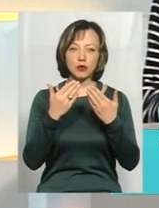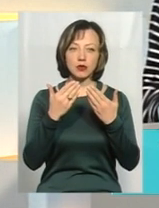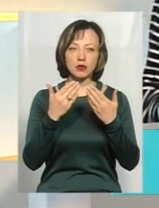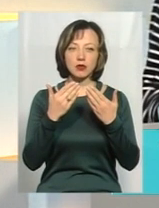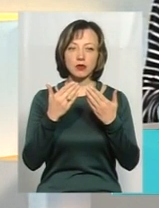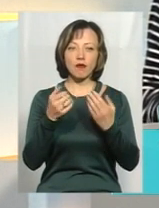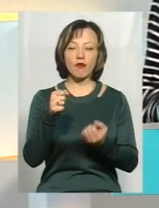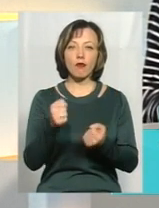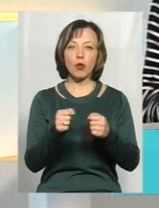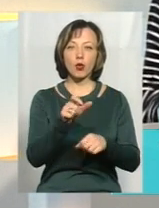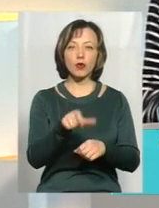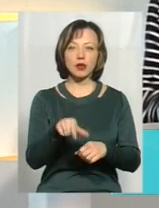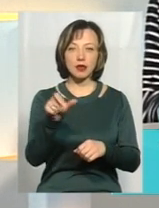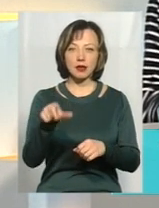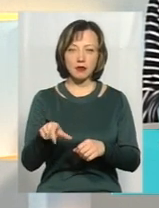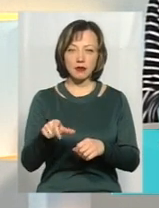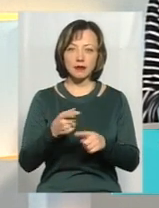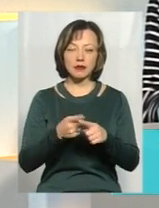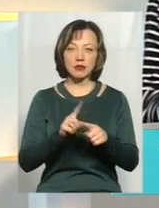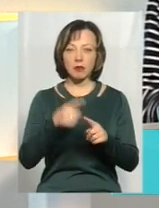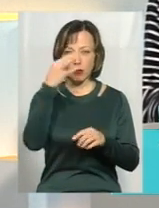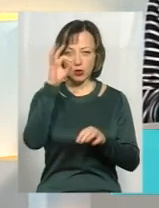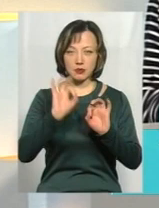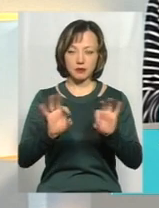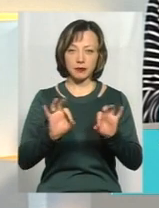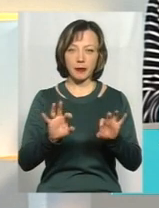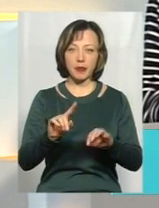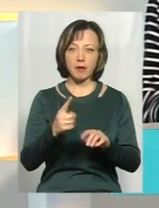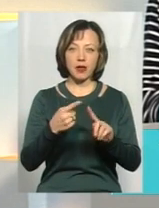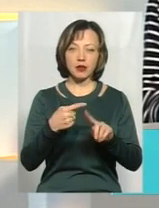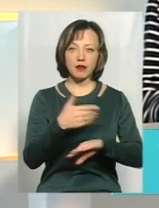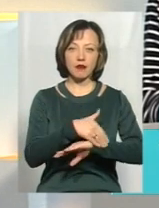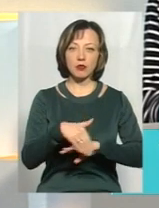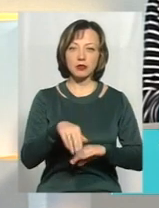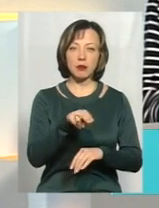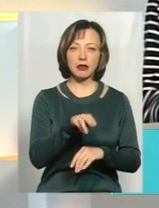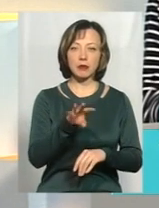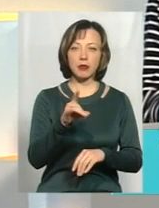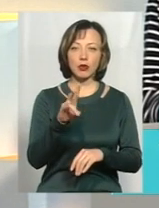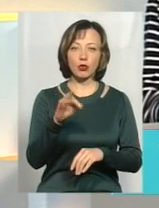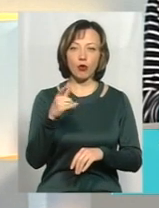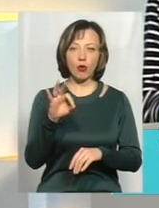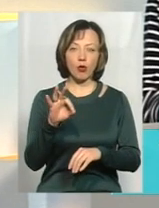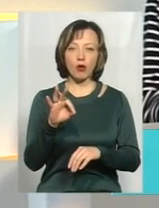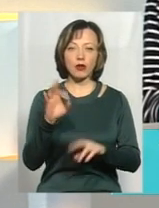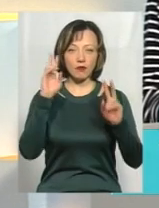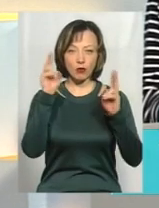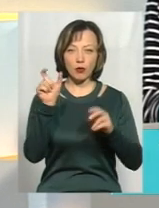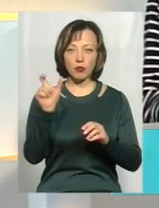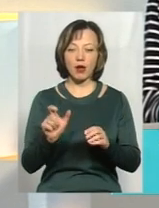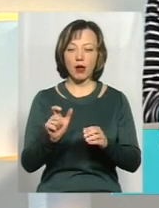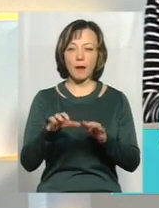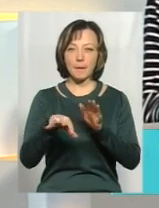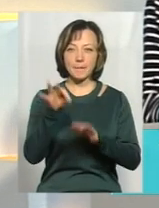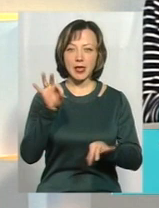Процитую ці зведення поліцейські. Перше, це на вулиці Пана Саммерного дворі будинку не встановлено особа. Шляхом від підбору